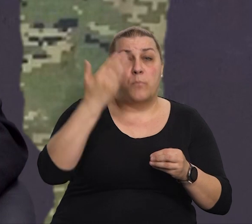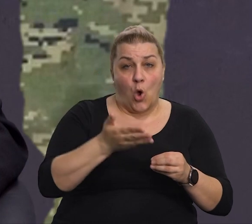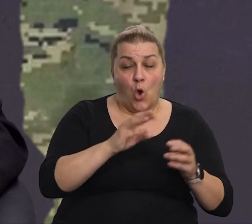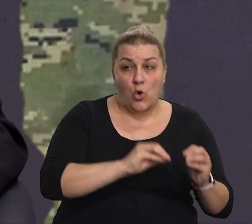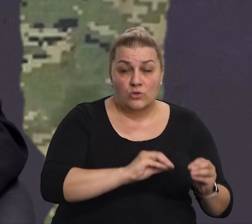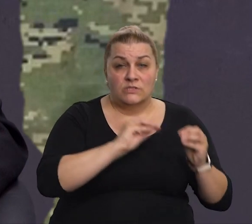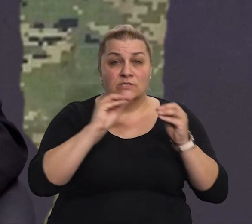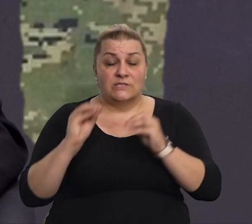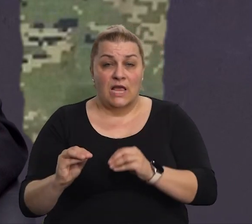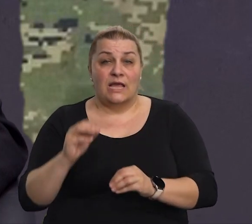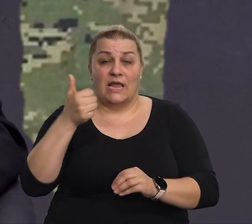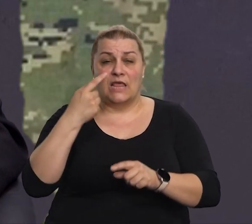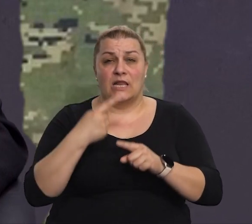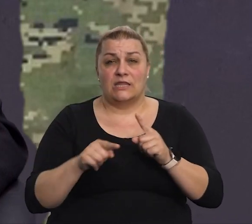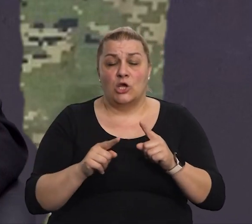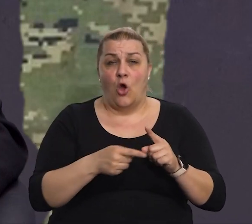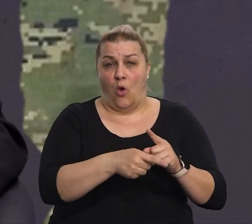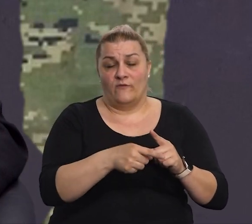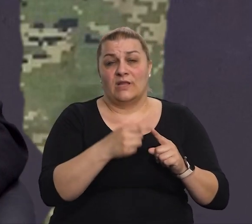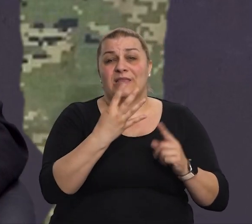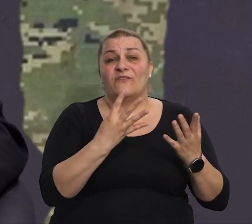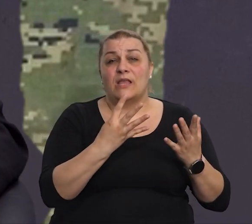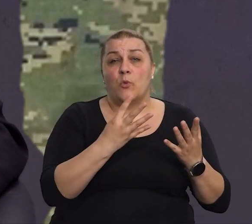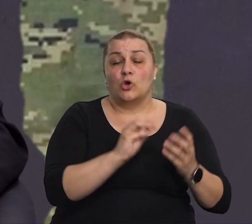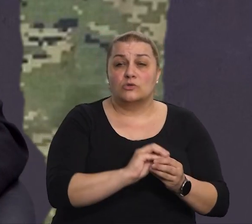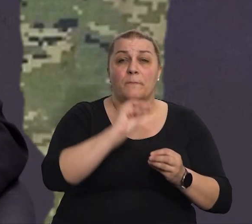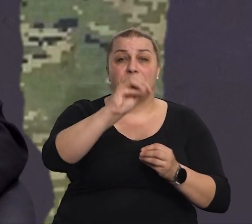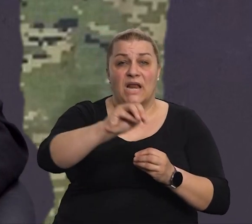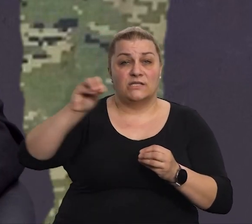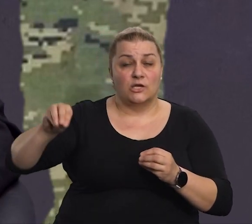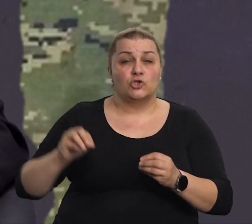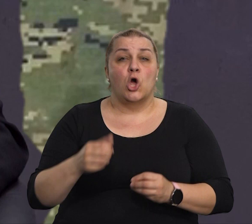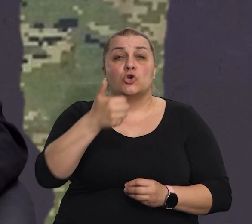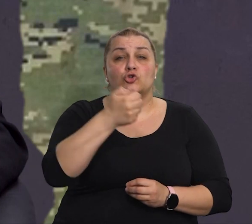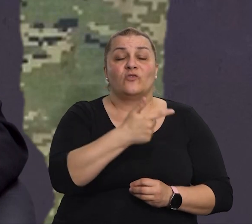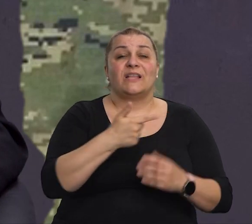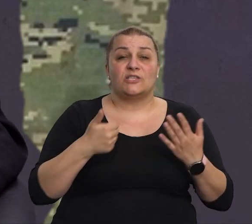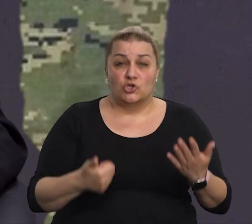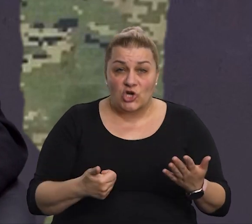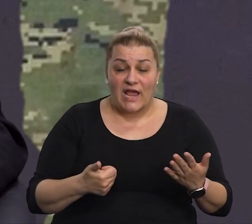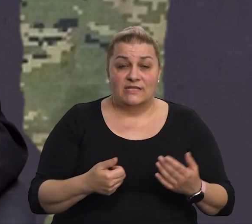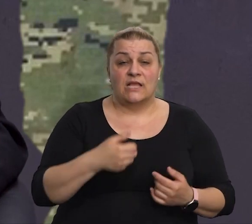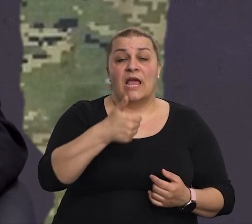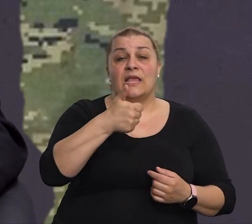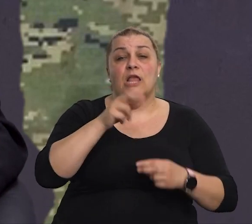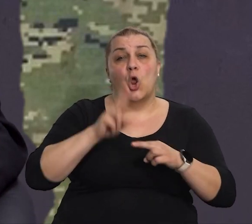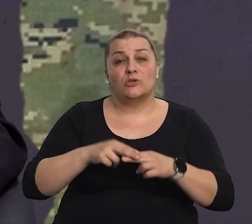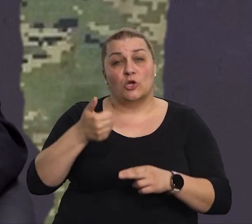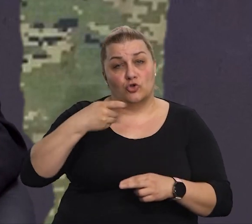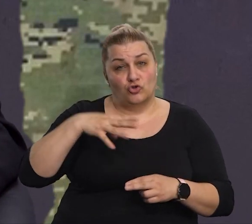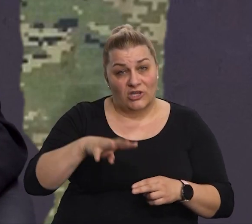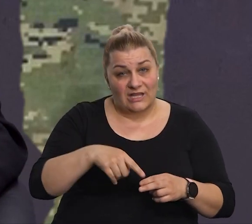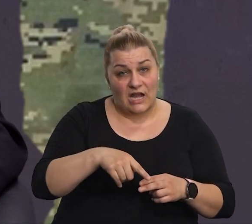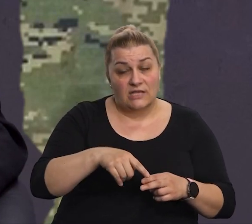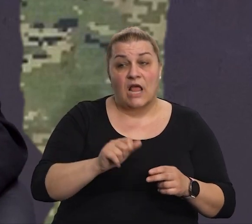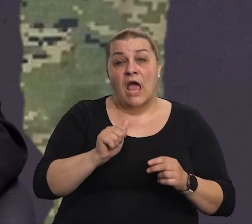pripadnika devete bojne hosa je otišao, naravno, po postrobama, je otišao u 126. brigada, je otišao u 114. brigadu. I jedan